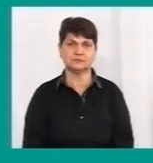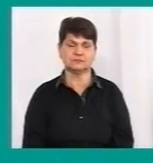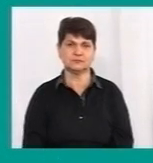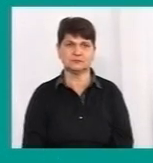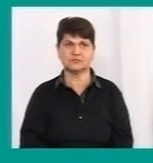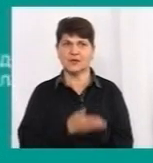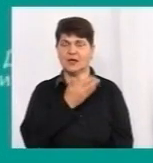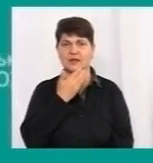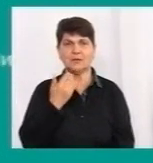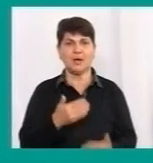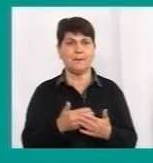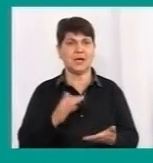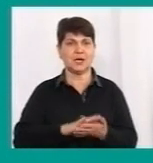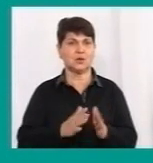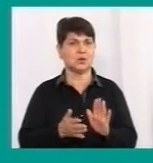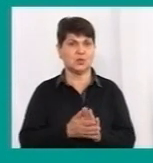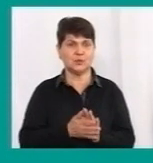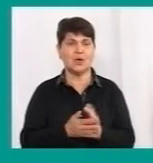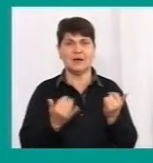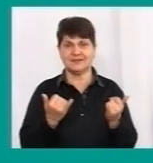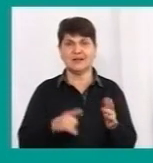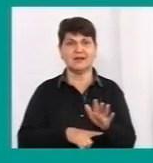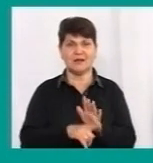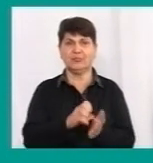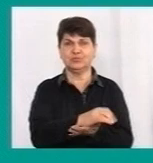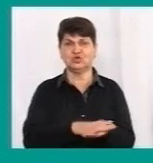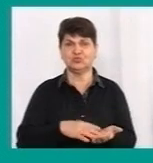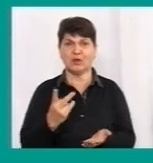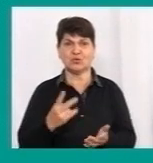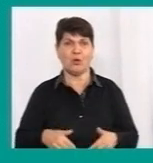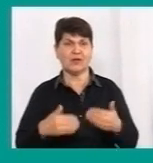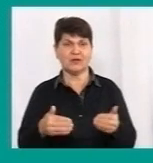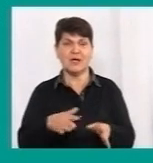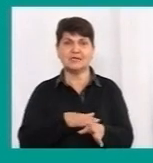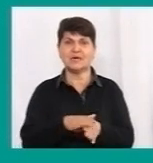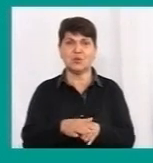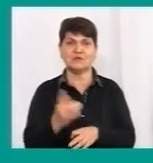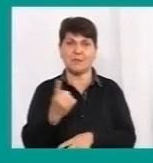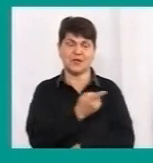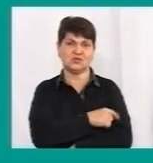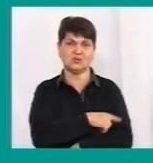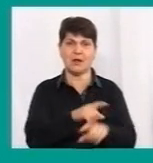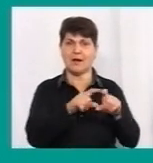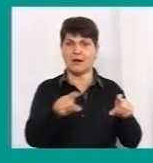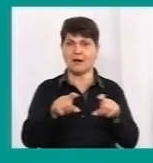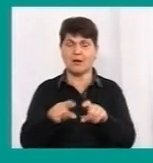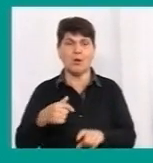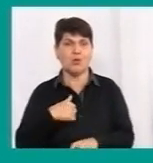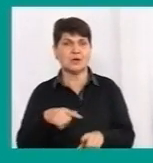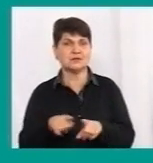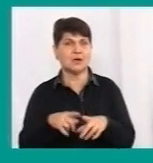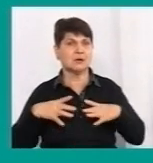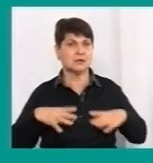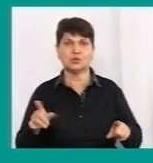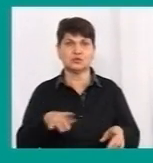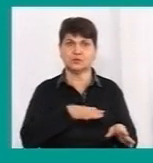Нема передумов, тому що пішла друга хвиля і заповнена перша лікарня зараз. У нас такого не було, щоб повністю